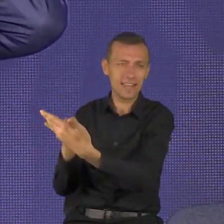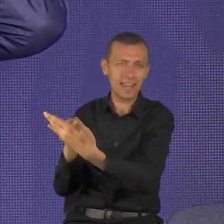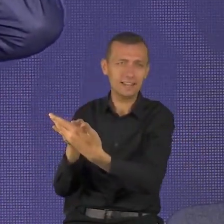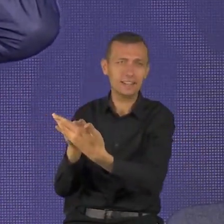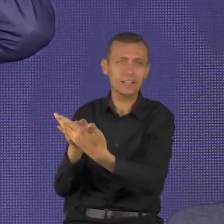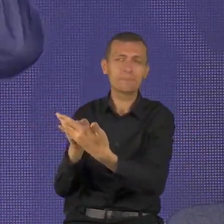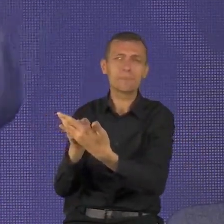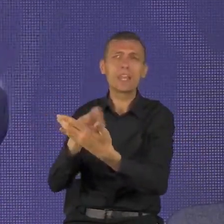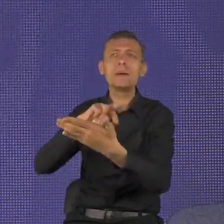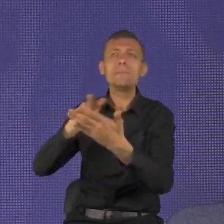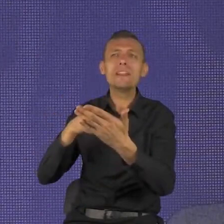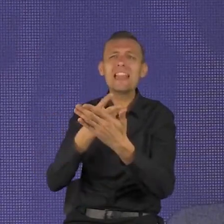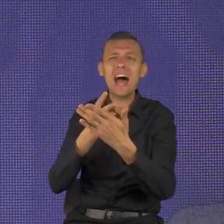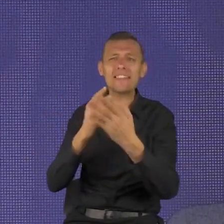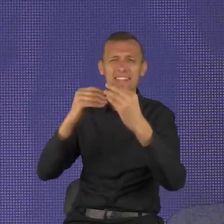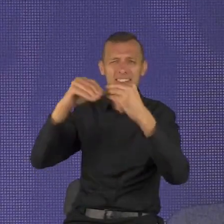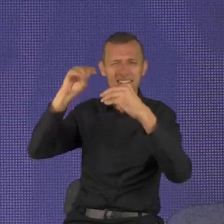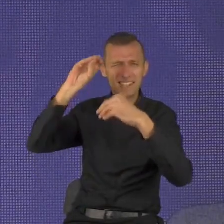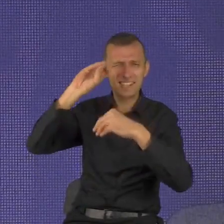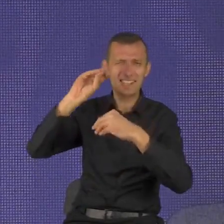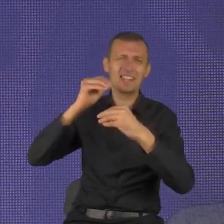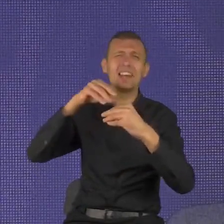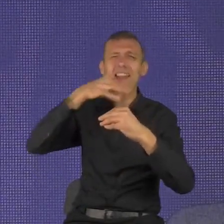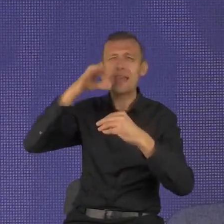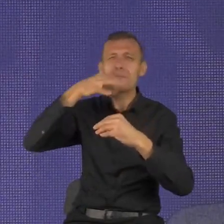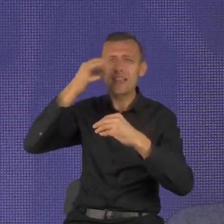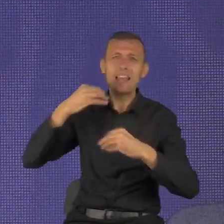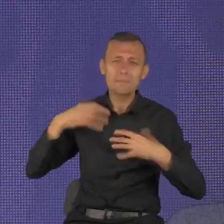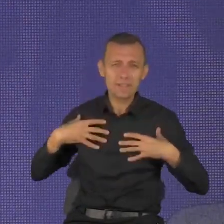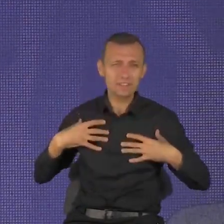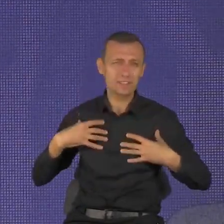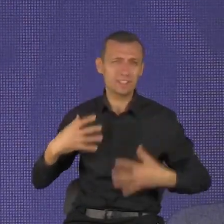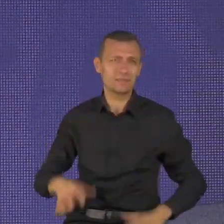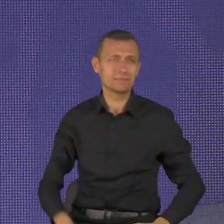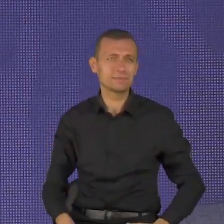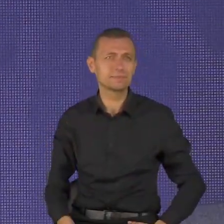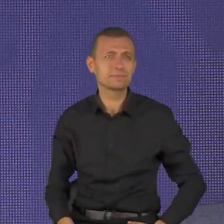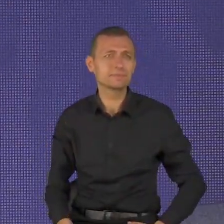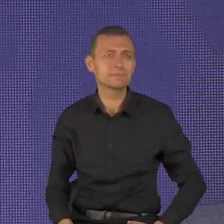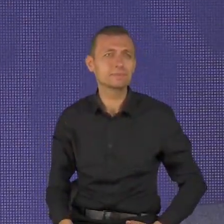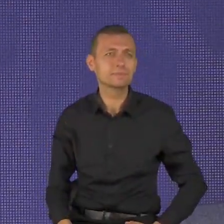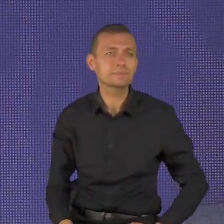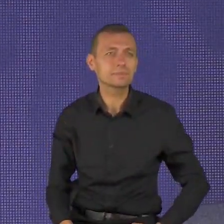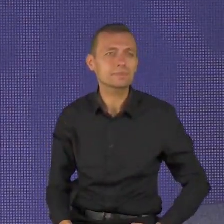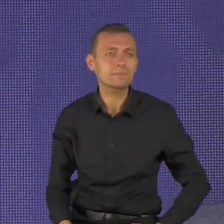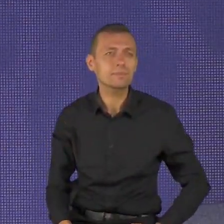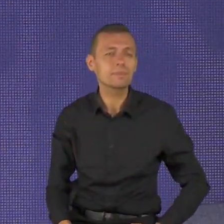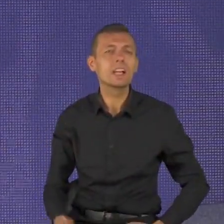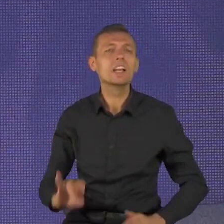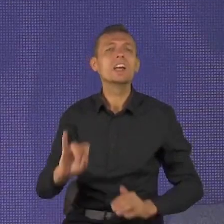Zadowolenie oznacza to. Nie potrzebuję mieć więcej.